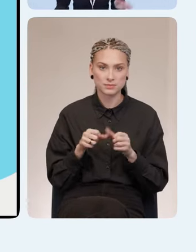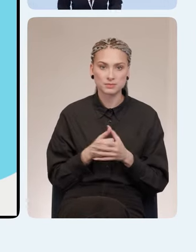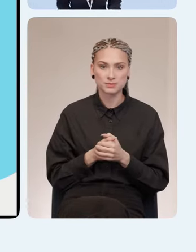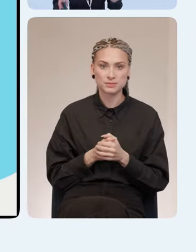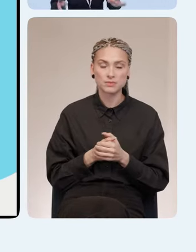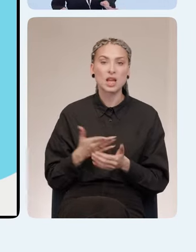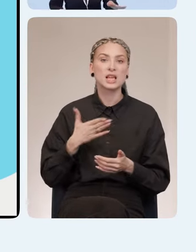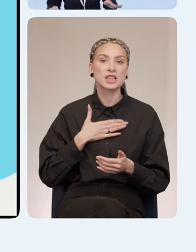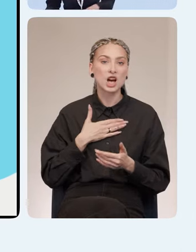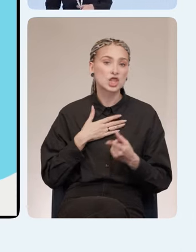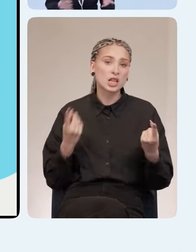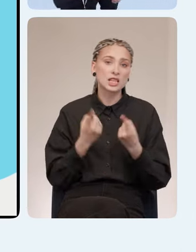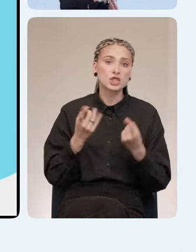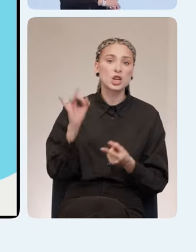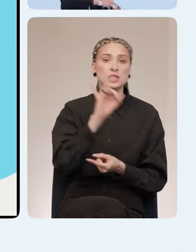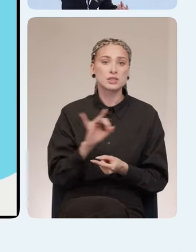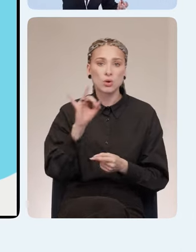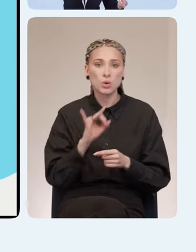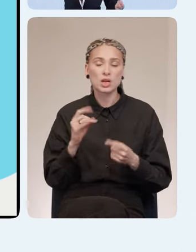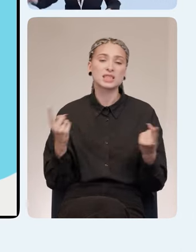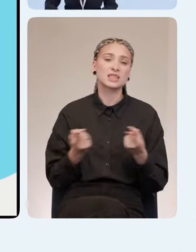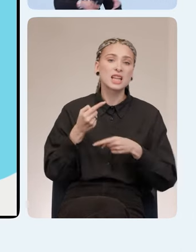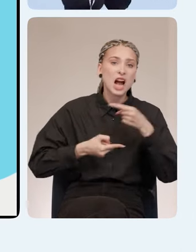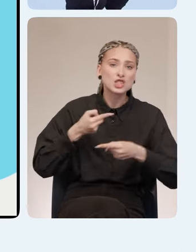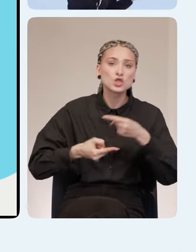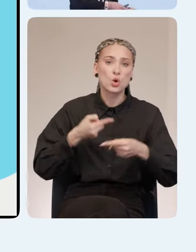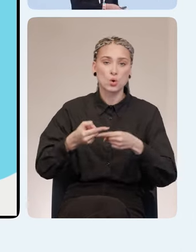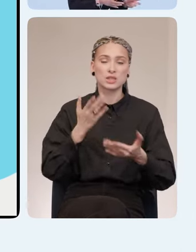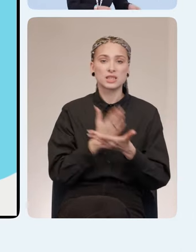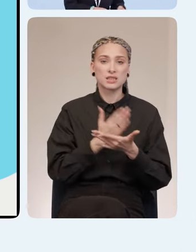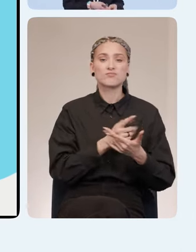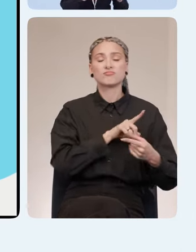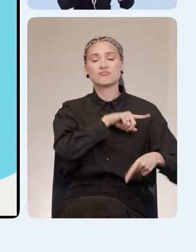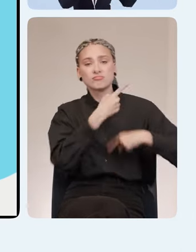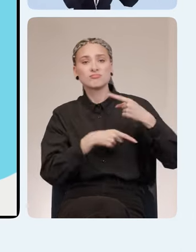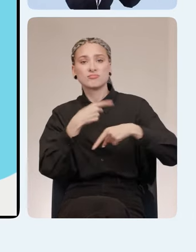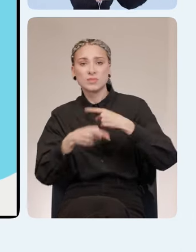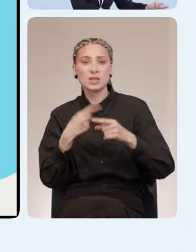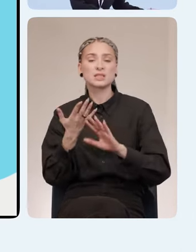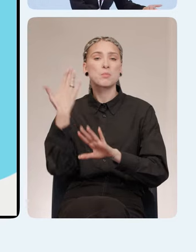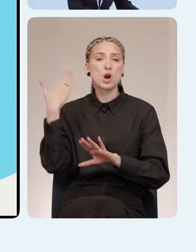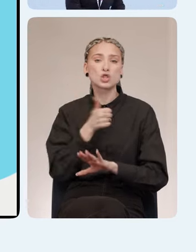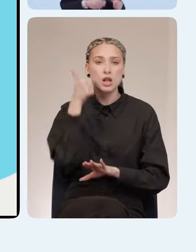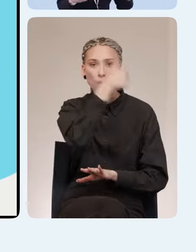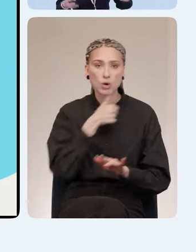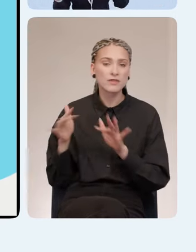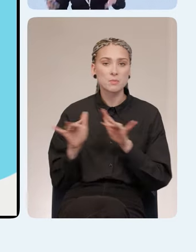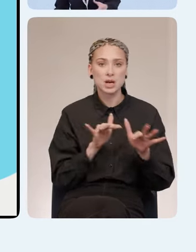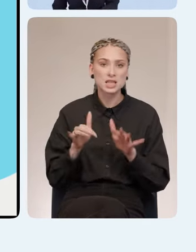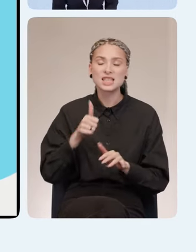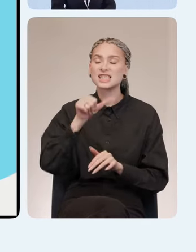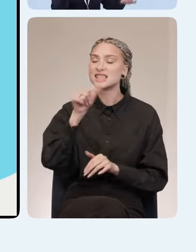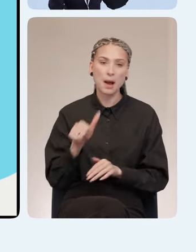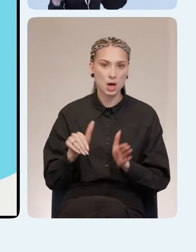Наша классическая история, да, вот мы традиционно протягиваем из других, из прошлогодних мероприятий самые